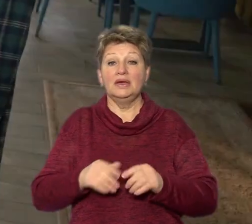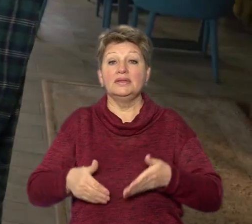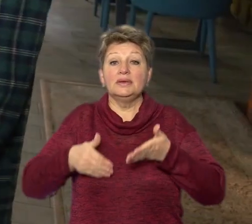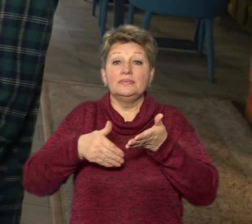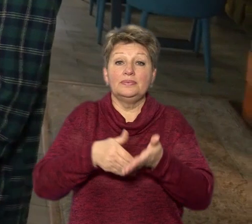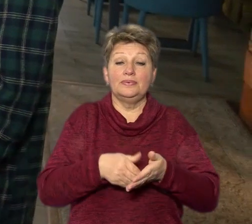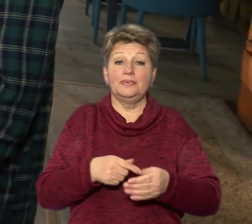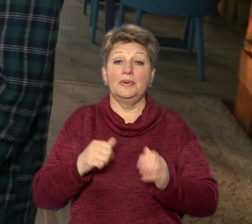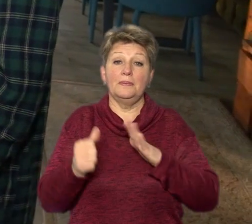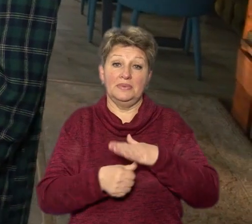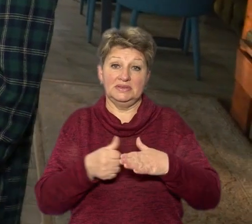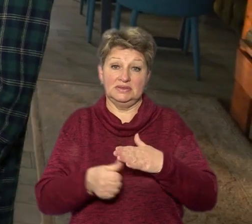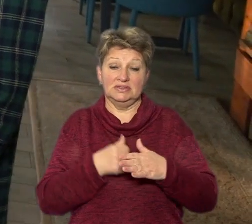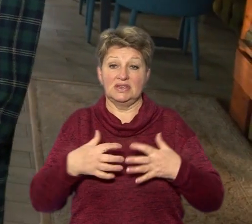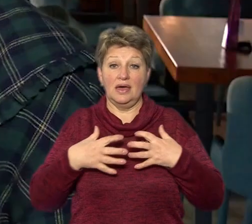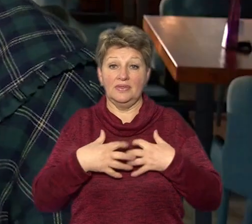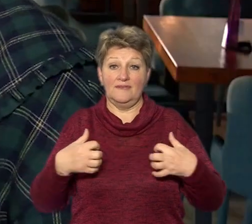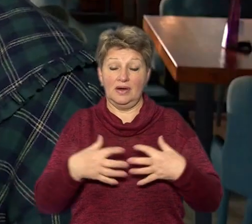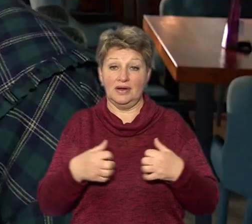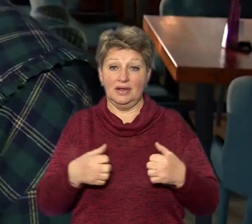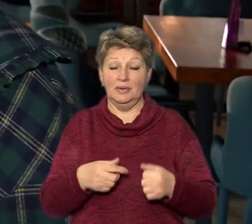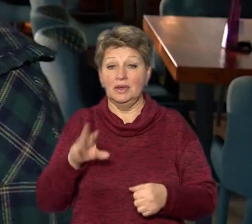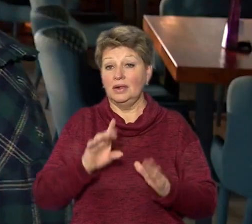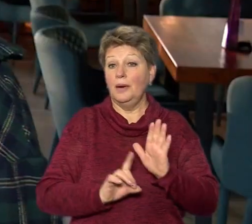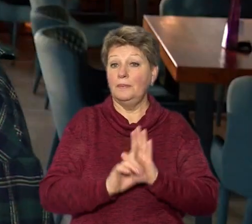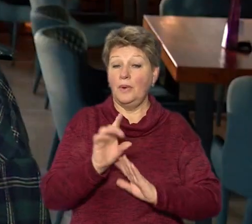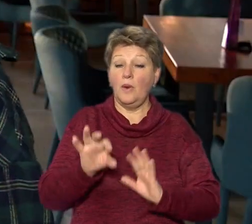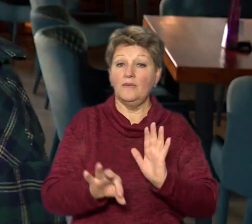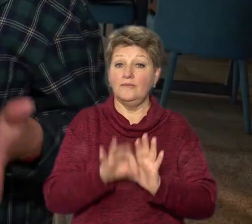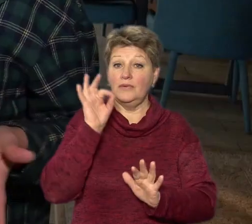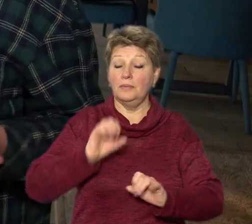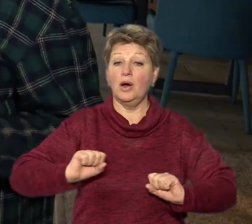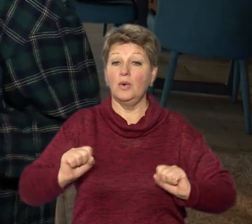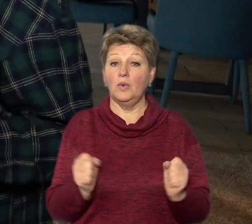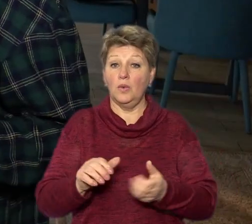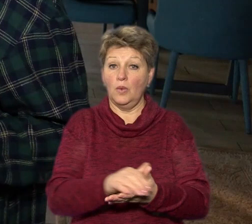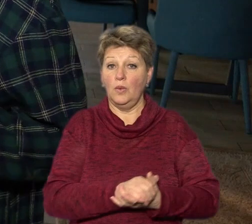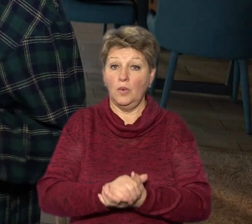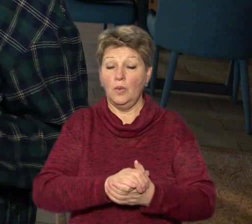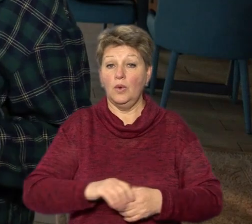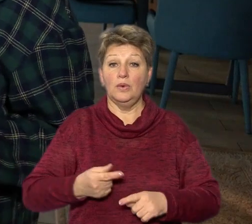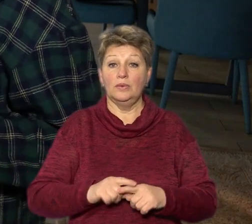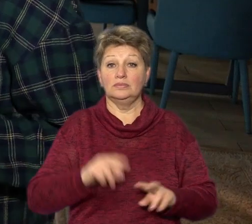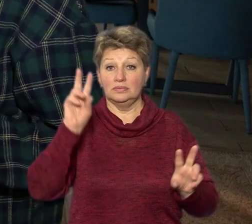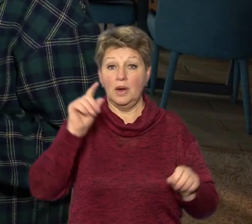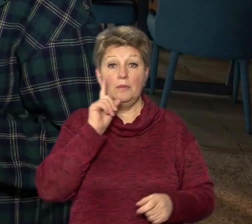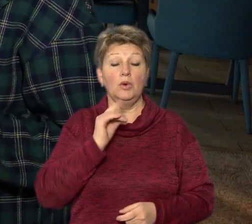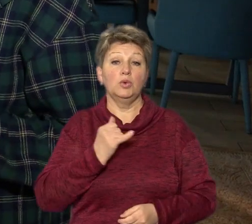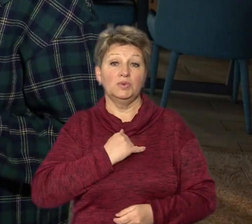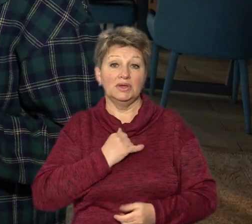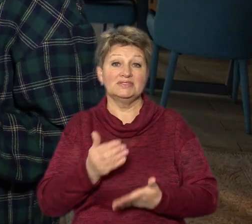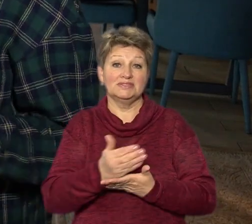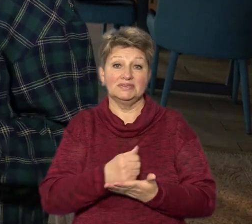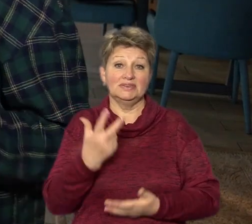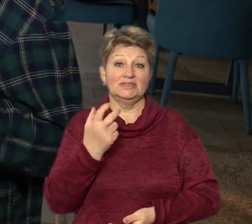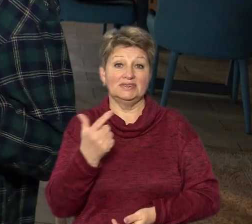пояснює менеджерка закладу Ірина Грищенко. Для початку вибрали товариство «Друг». Зараз в нас поки що 300 гривень, тому що